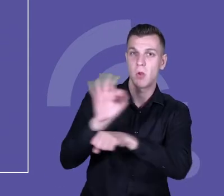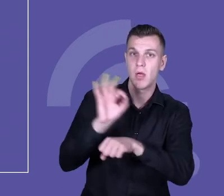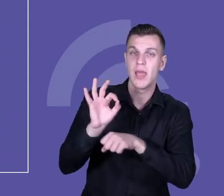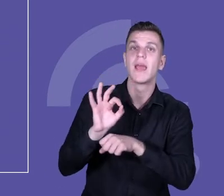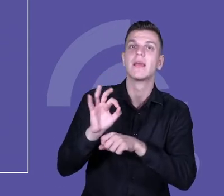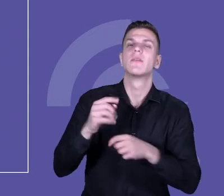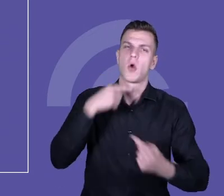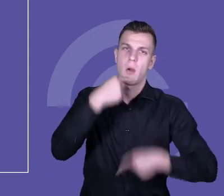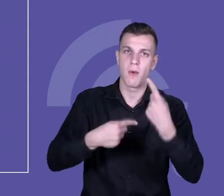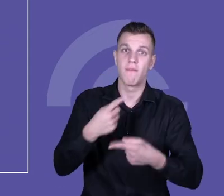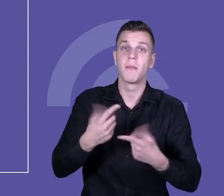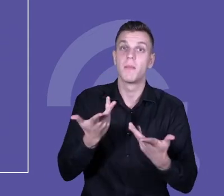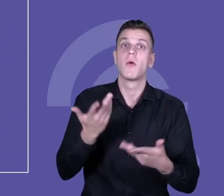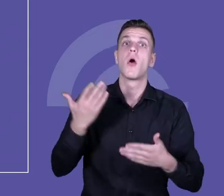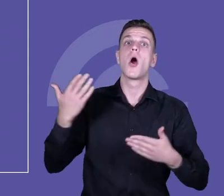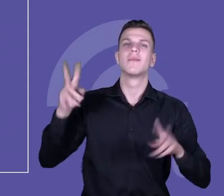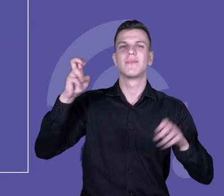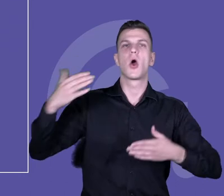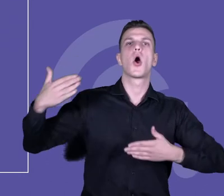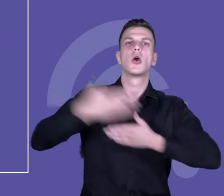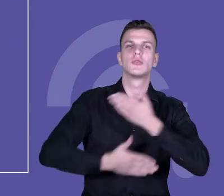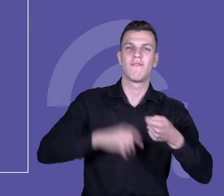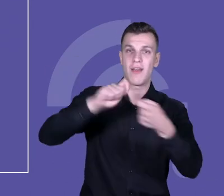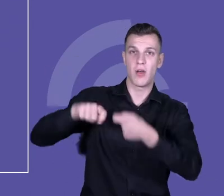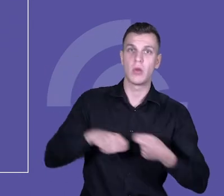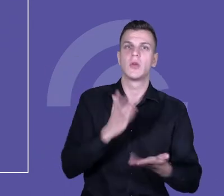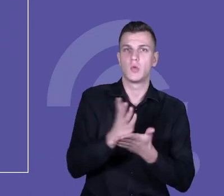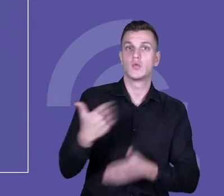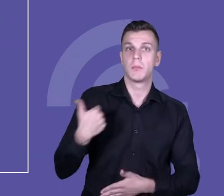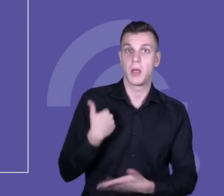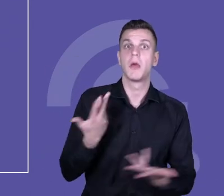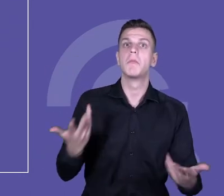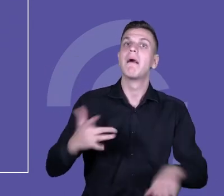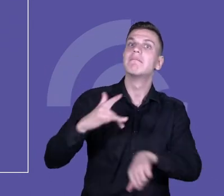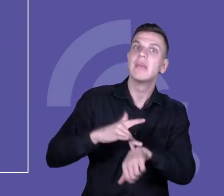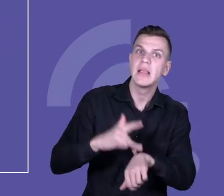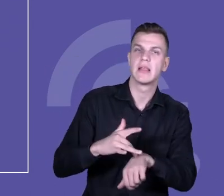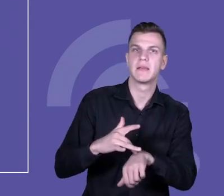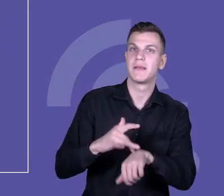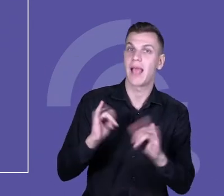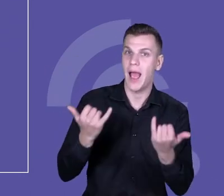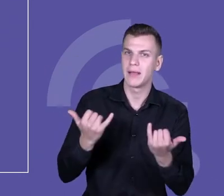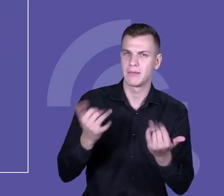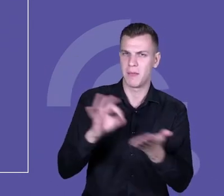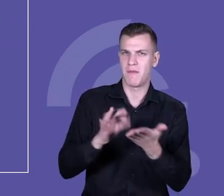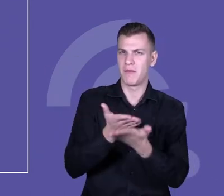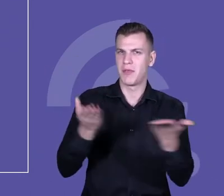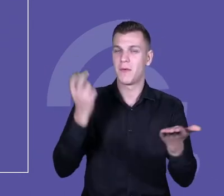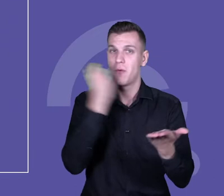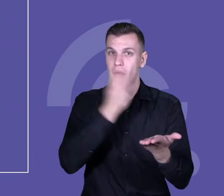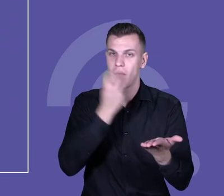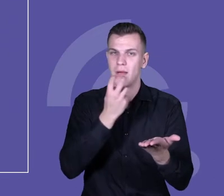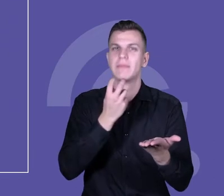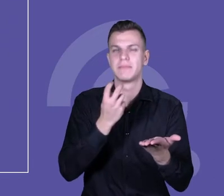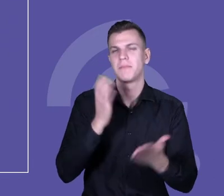też wiemy, jakie były efekty, jakie były wyniki i myślę, że są one bardzo ciekawe i z przyjemnością będzie